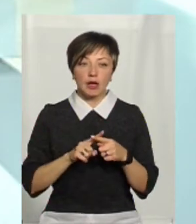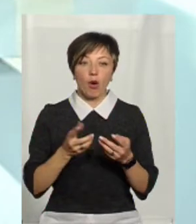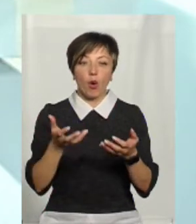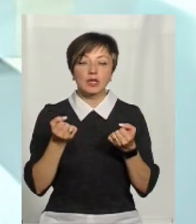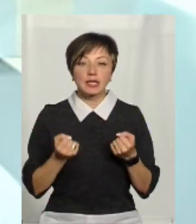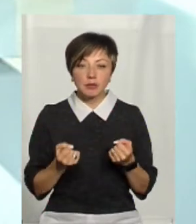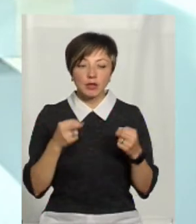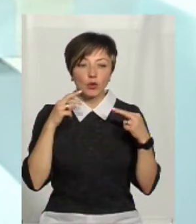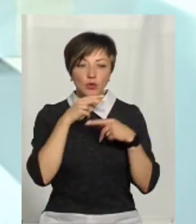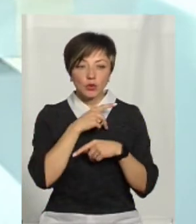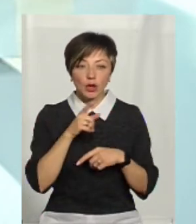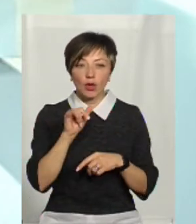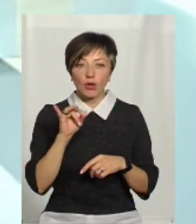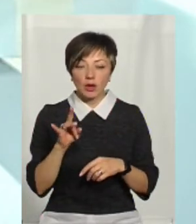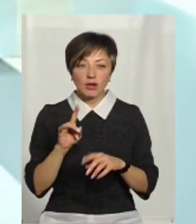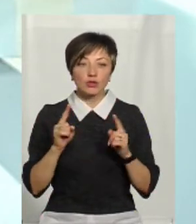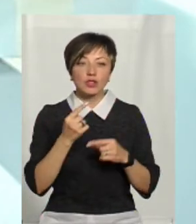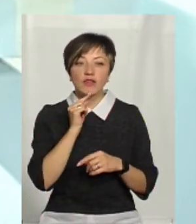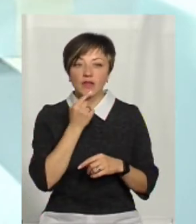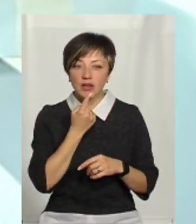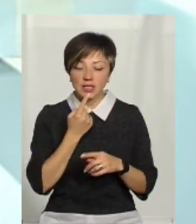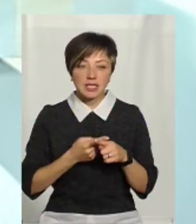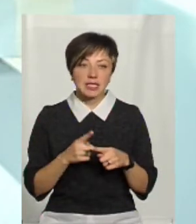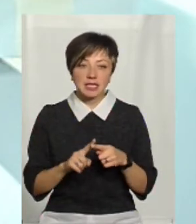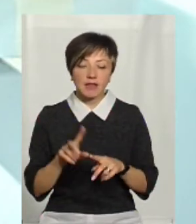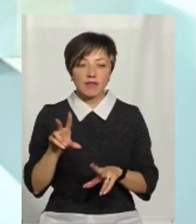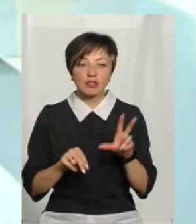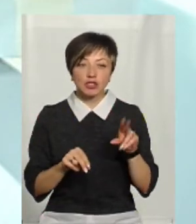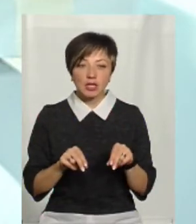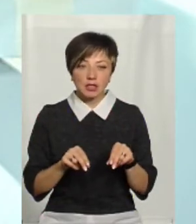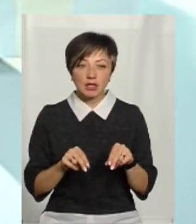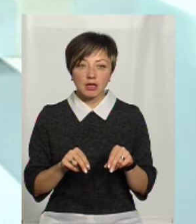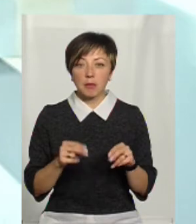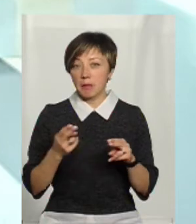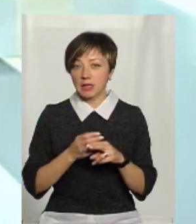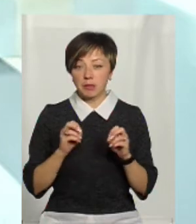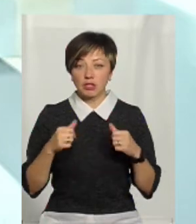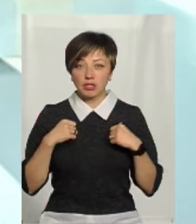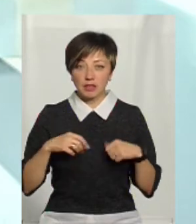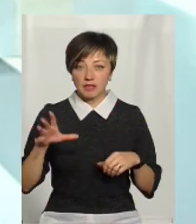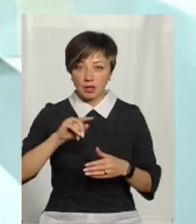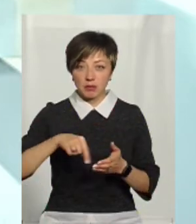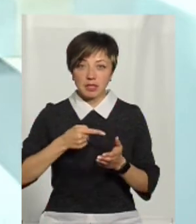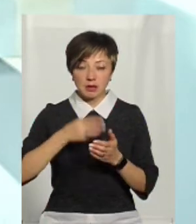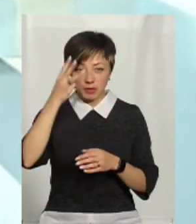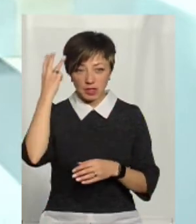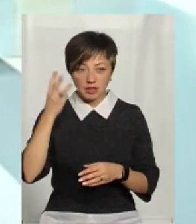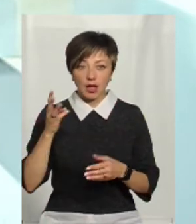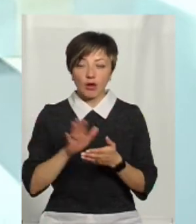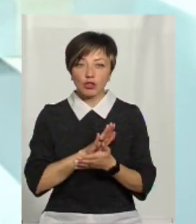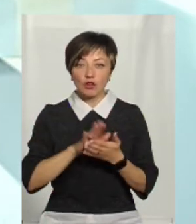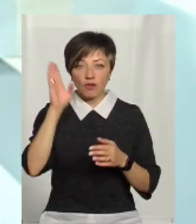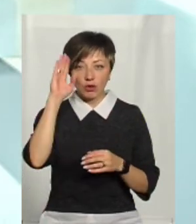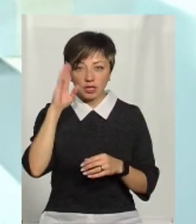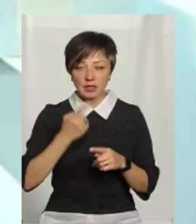отримати отруєння гіпохлорітом натрия дуже важко. Це рахується безпечний препарат. Все місто Хмельницьке знезаражується водою